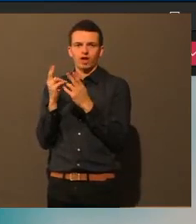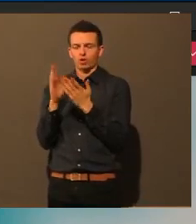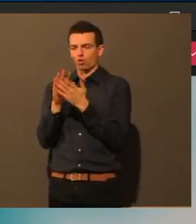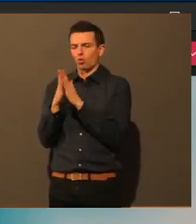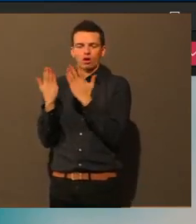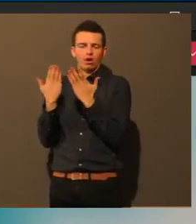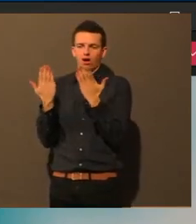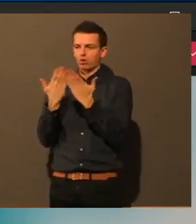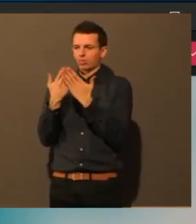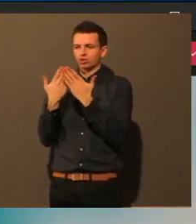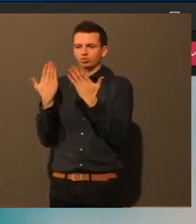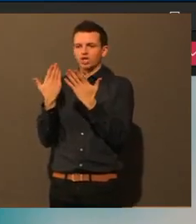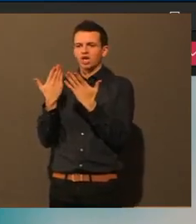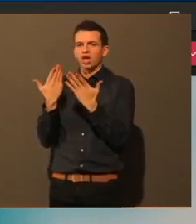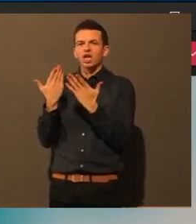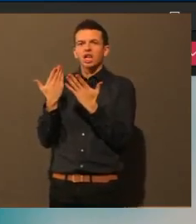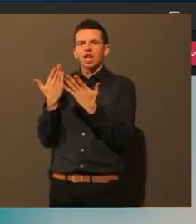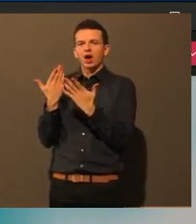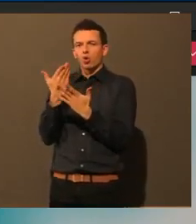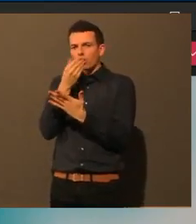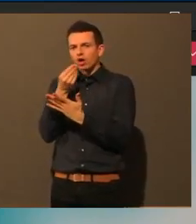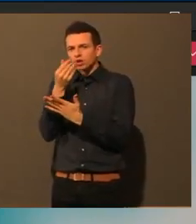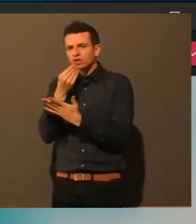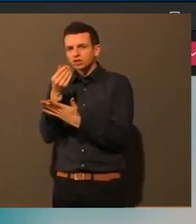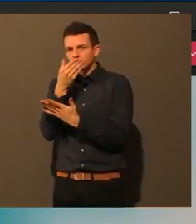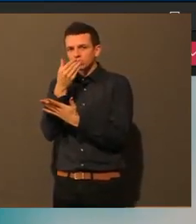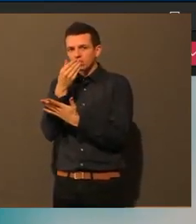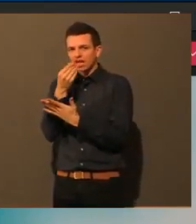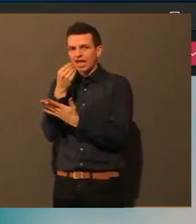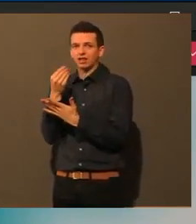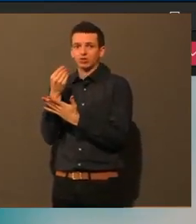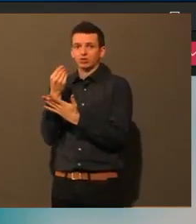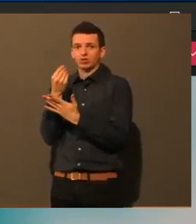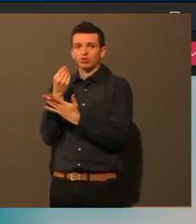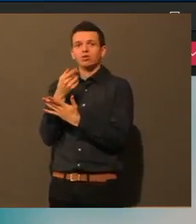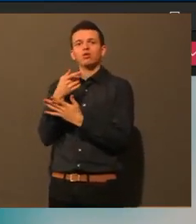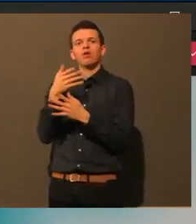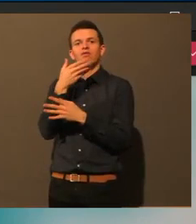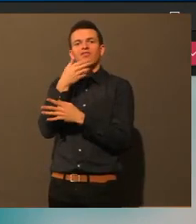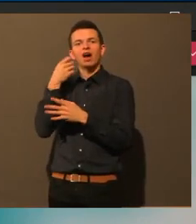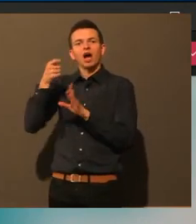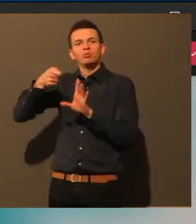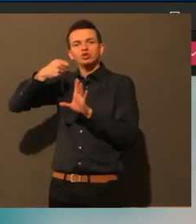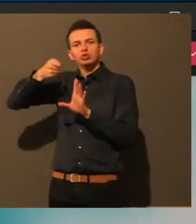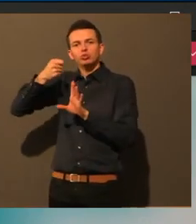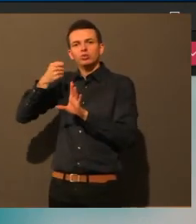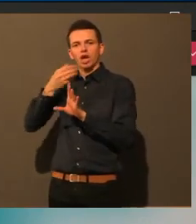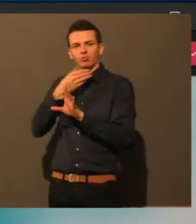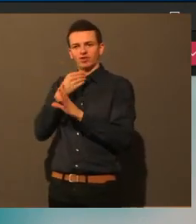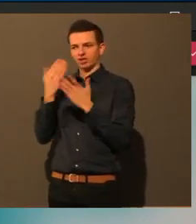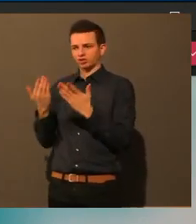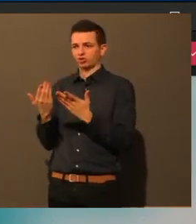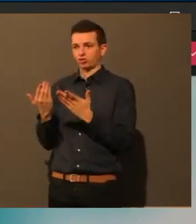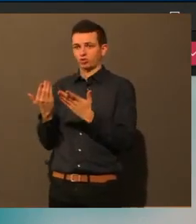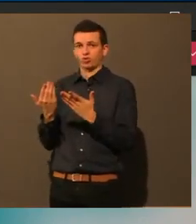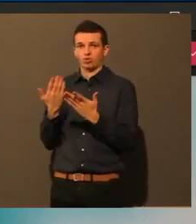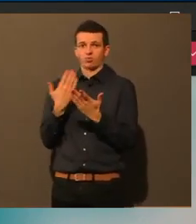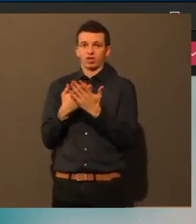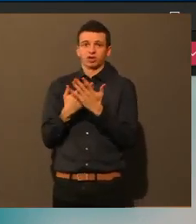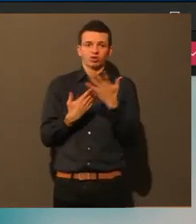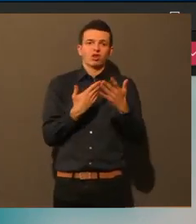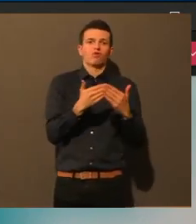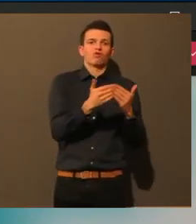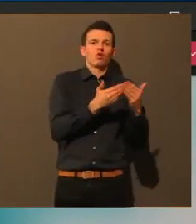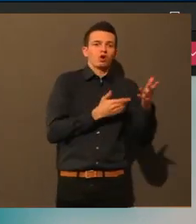man das halt ein bisschen so differenzieren kann, mit was tue ich was Gutes in meinem Körper, was ist eher schädlich oder kontraproduktiv.